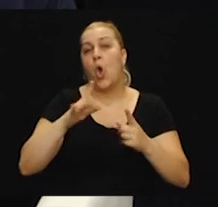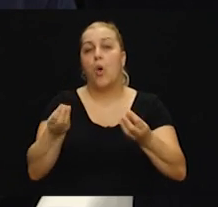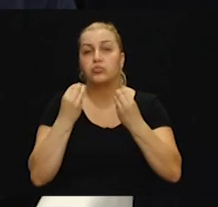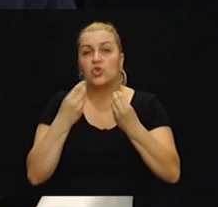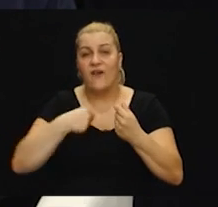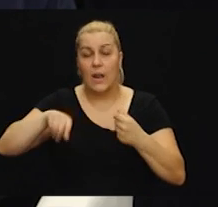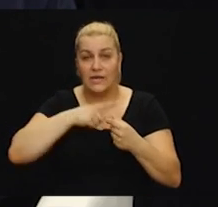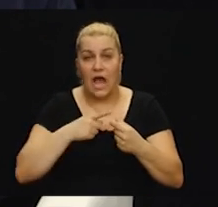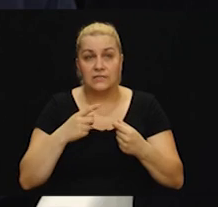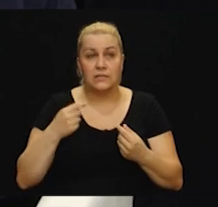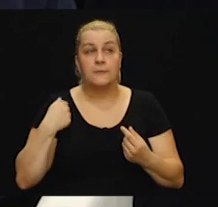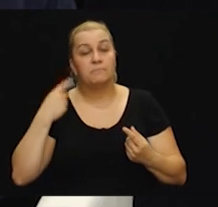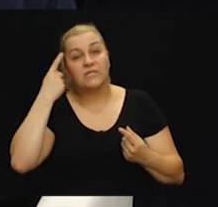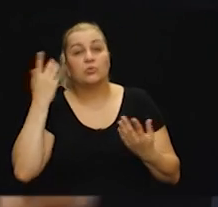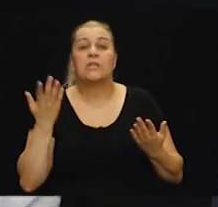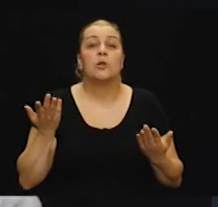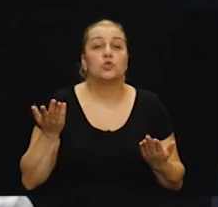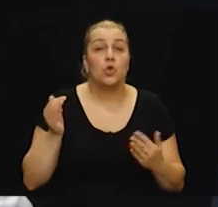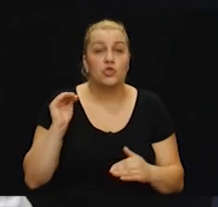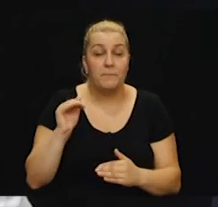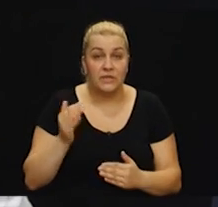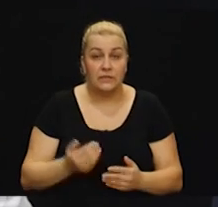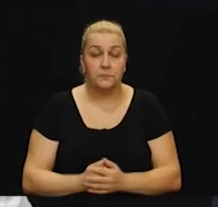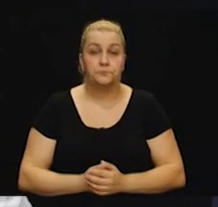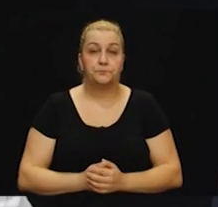biti, ne znajući da će toliko domovinski ratraja, ali Bogu hvala.